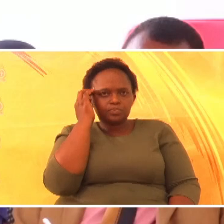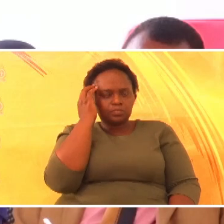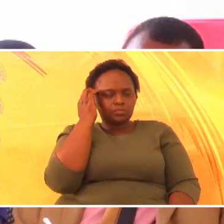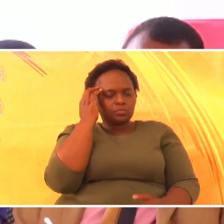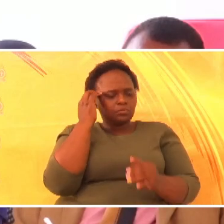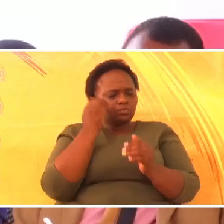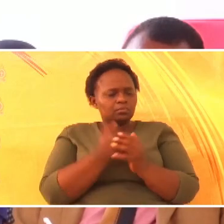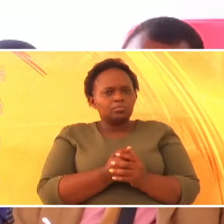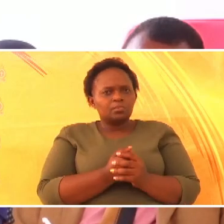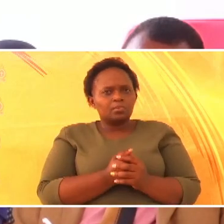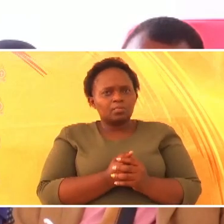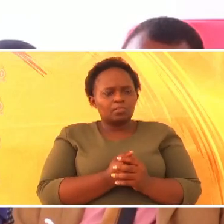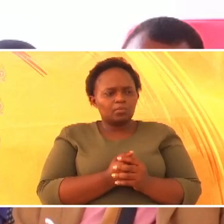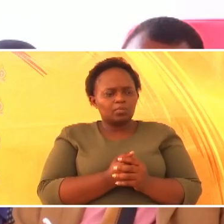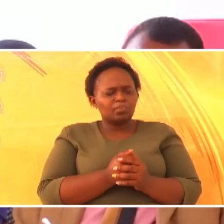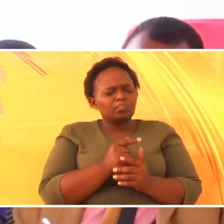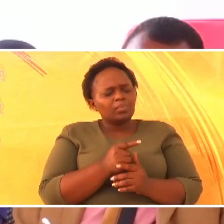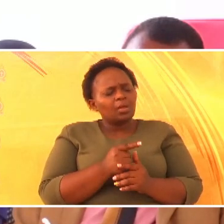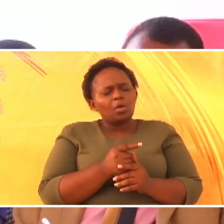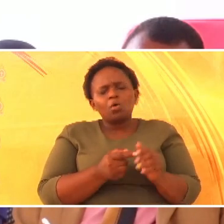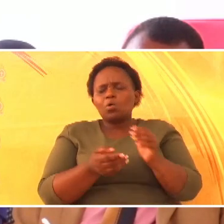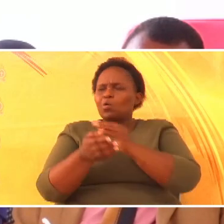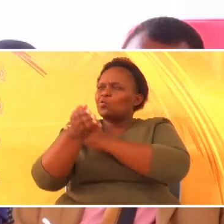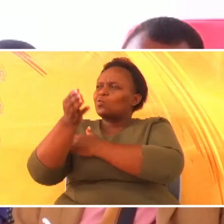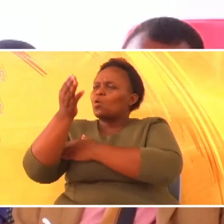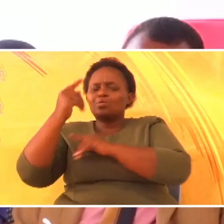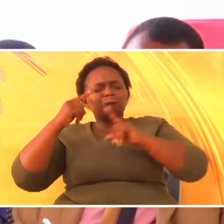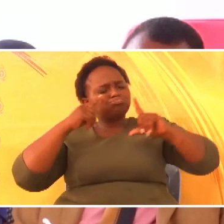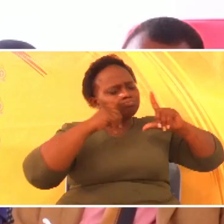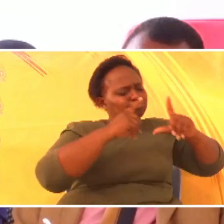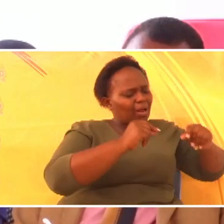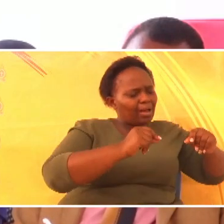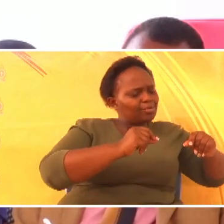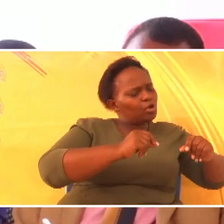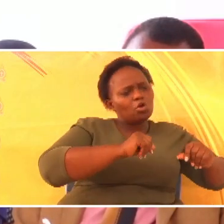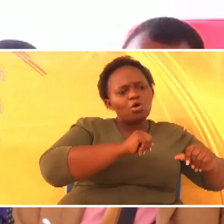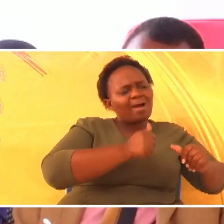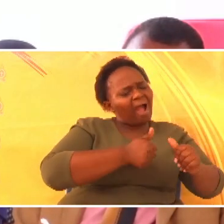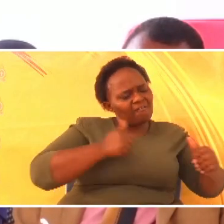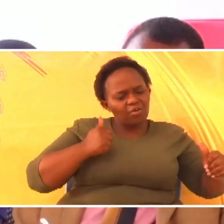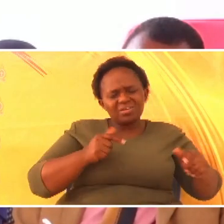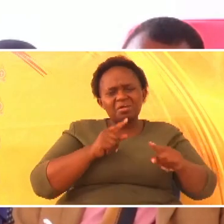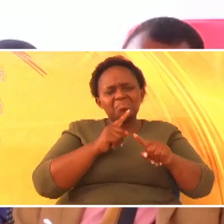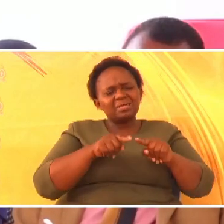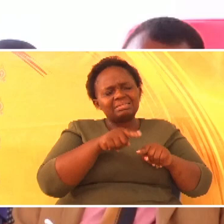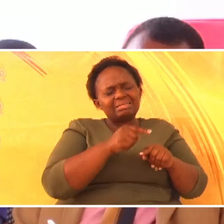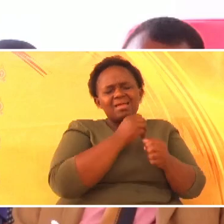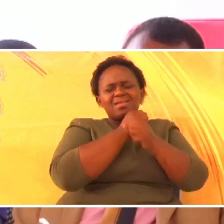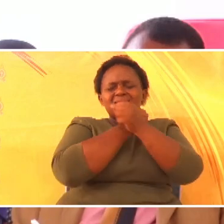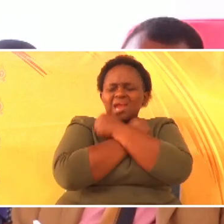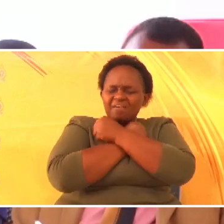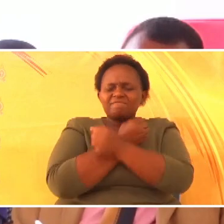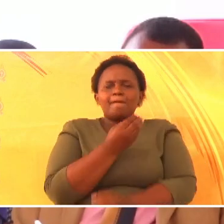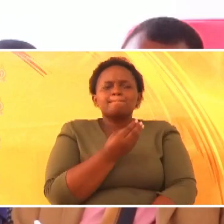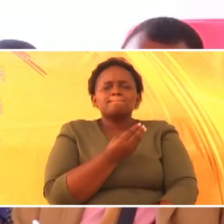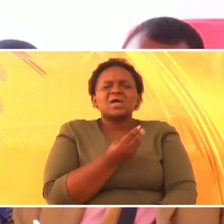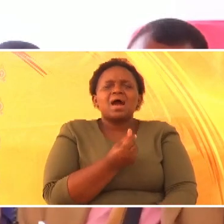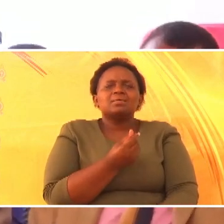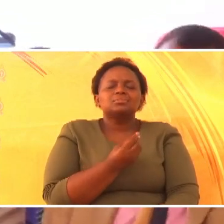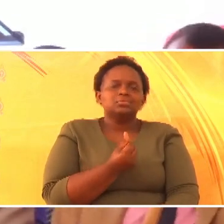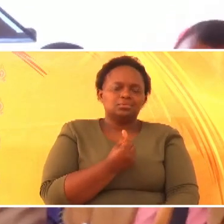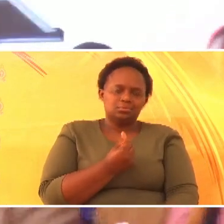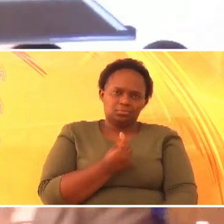Akambiwa na mungu usifanya hivyo. Lakini, kwa sababu ya kupenda pesa, kwa sababu ya